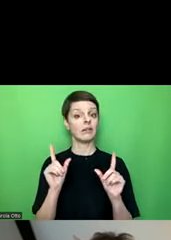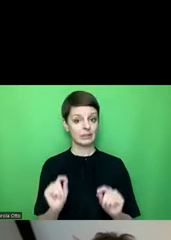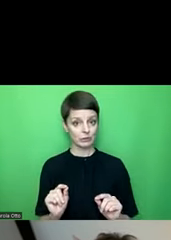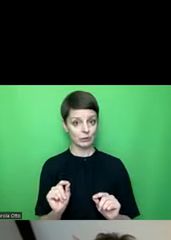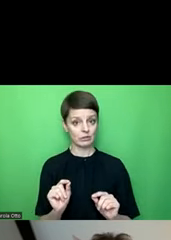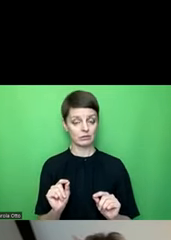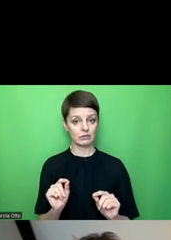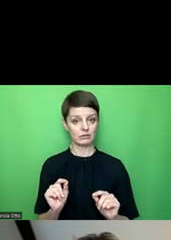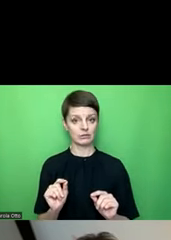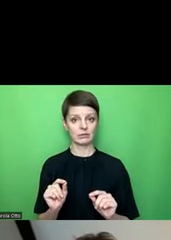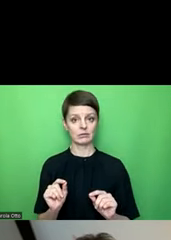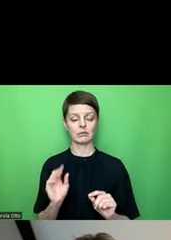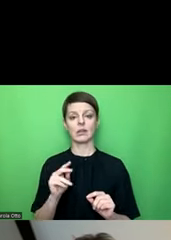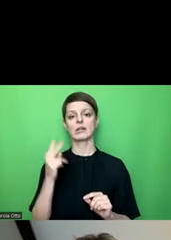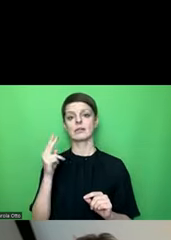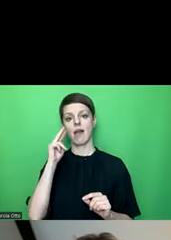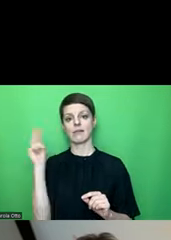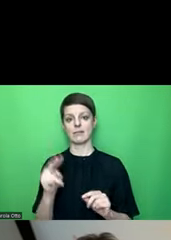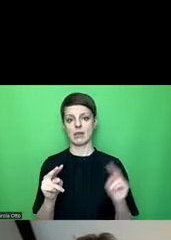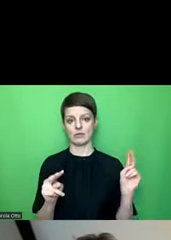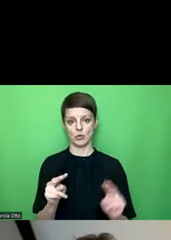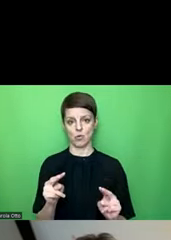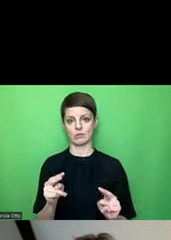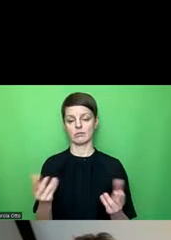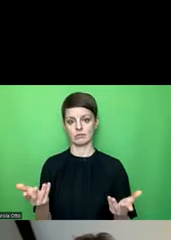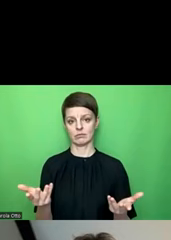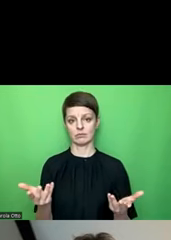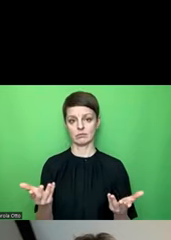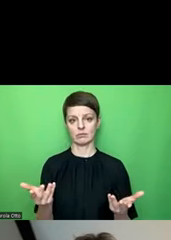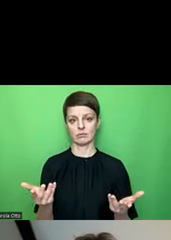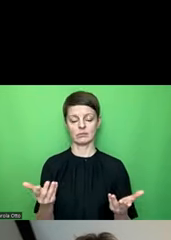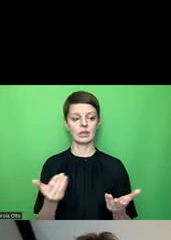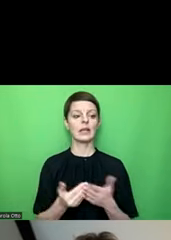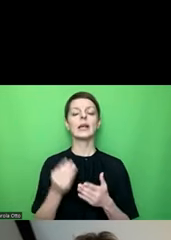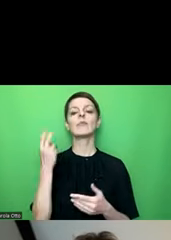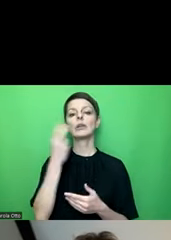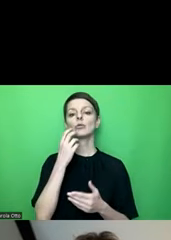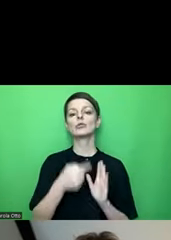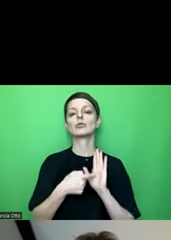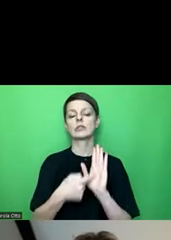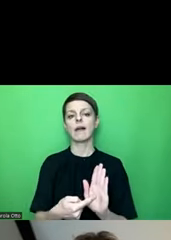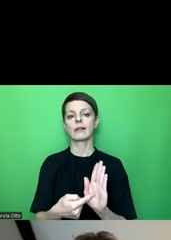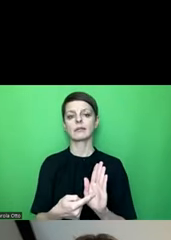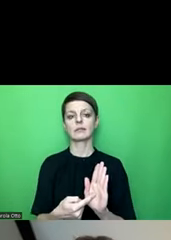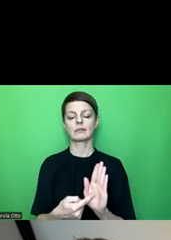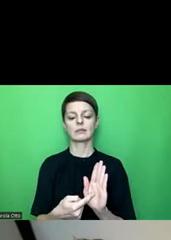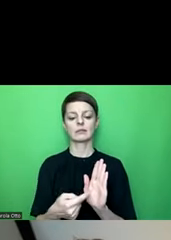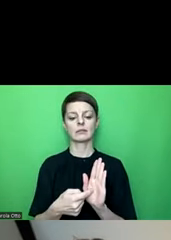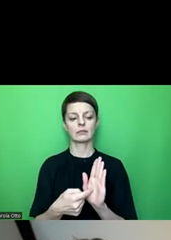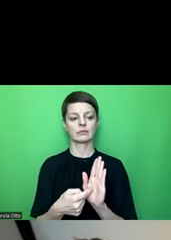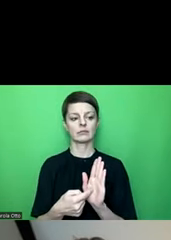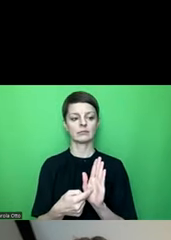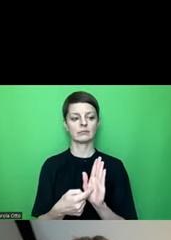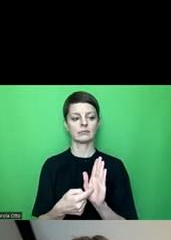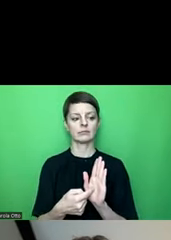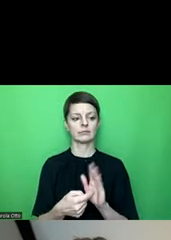mehr als zwei Dimensionen gebe. Also ich habe das versucht hier zu zeigen, dann habe ich das Ding herein gemacht.